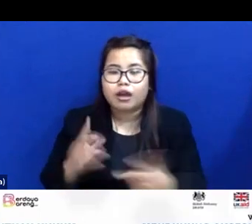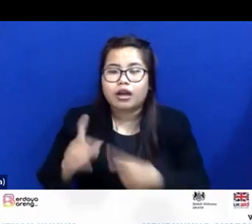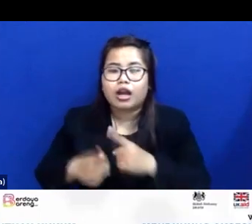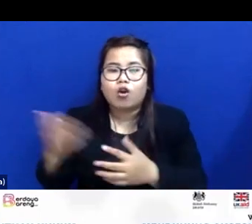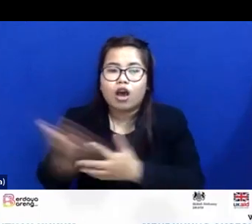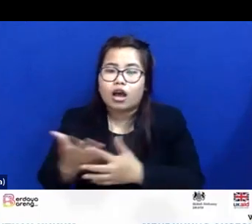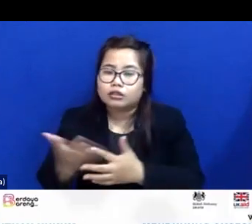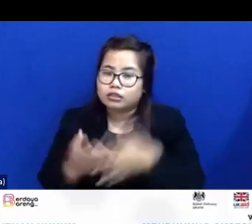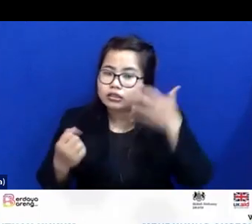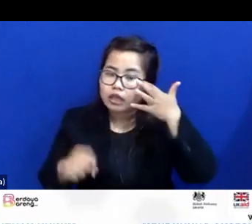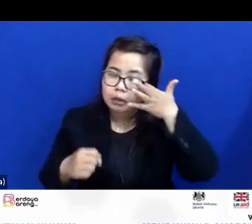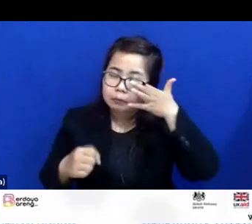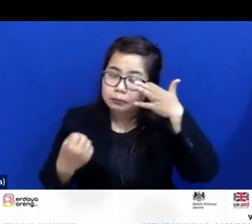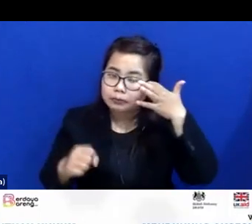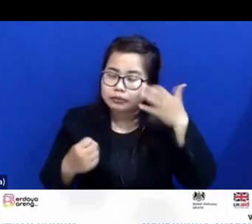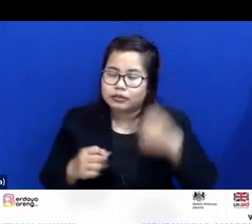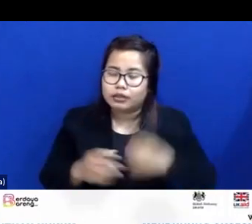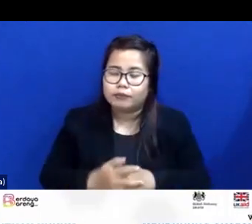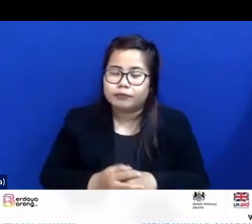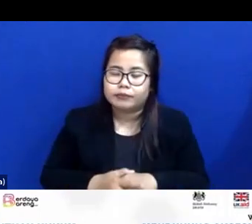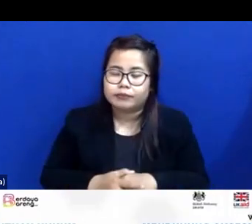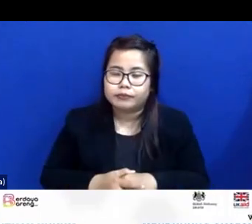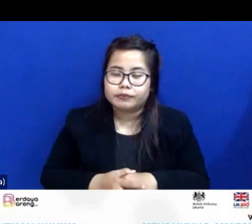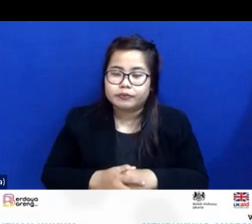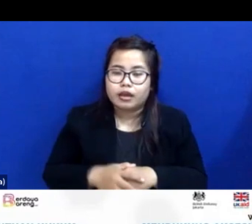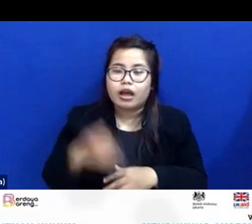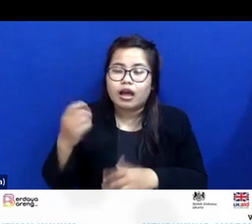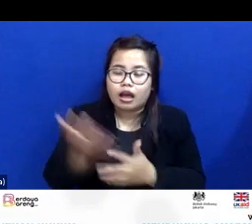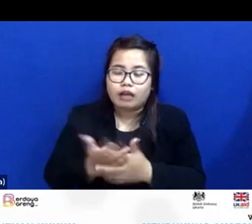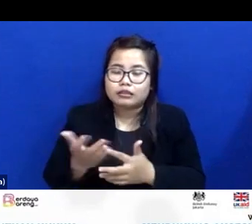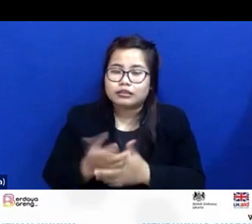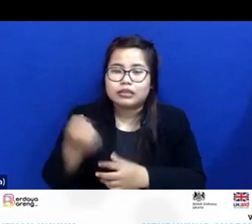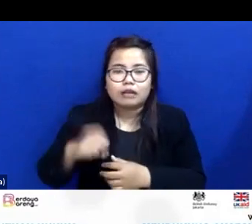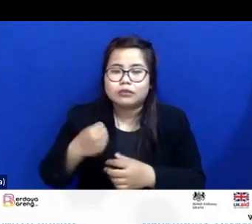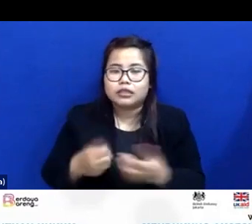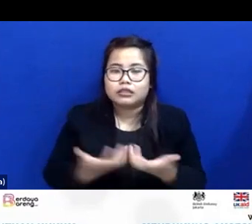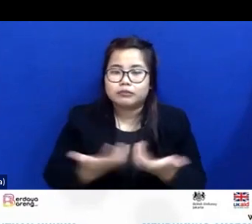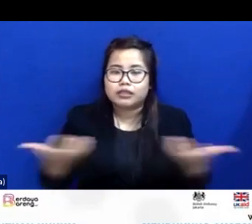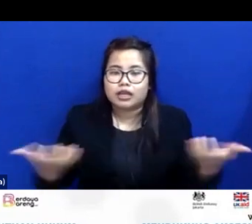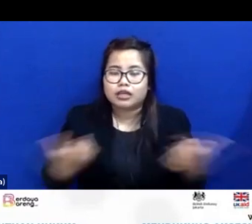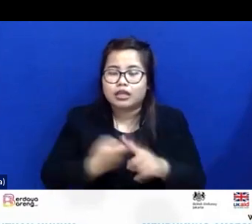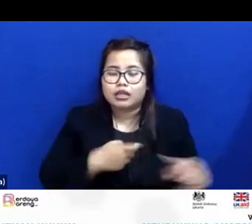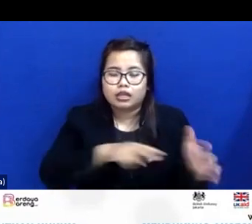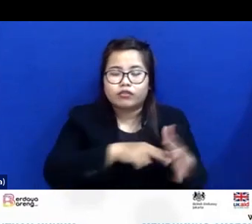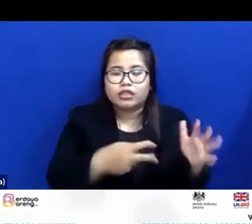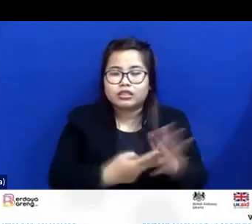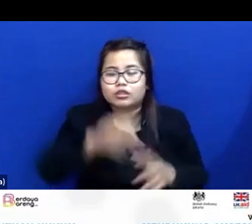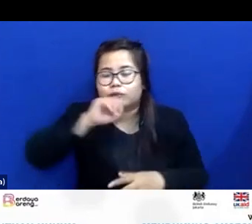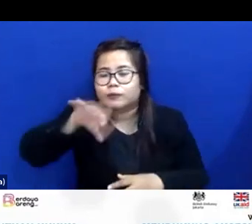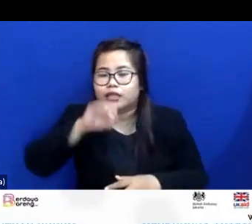bisa dipisahkan per definisi itu bicara soal